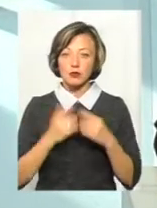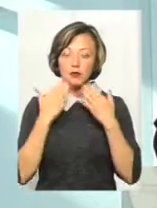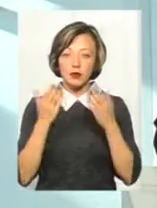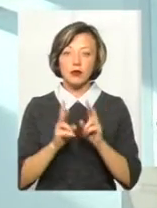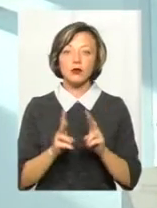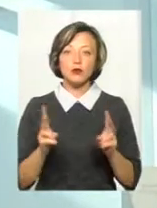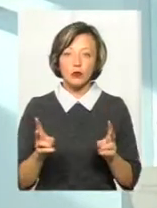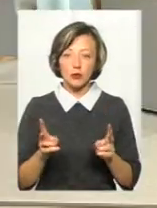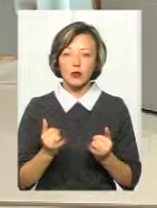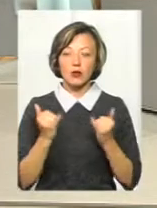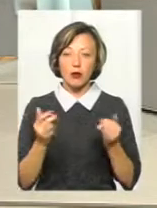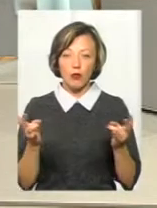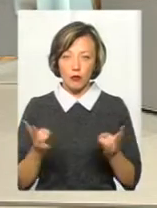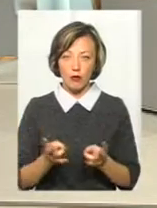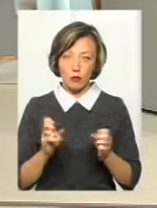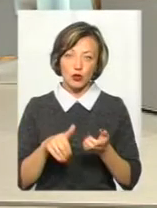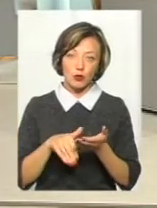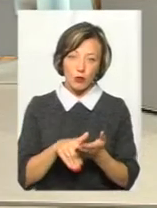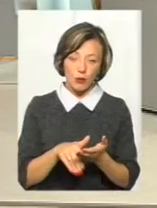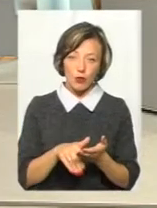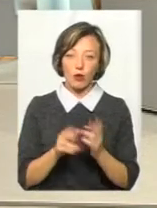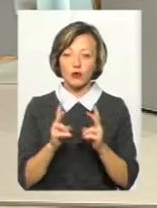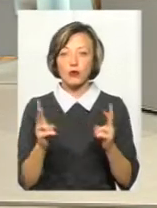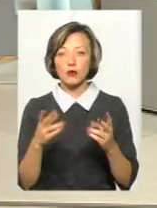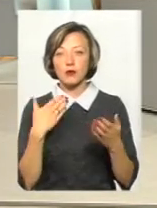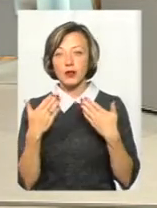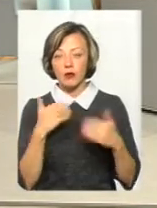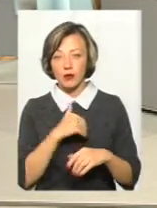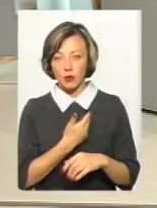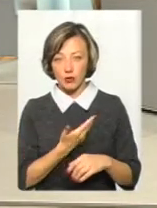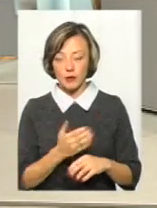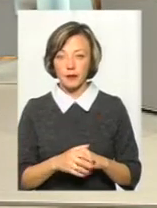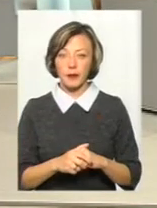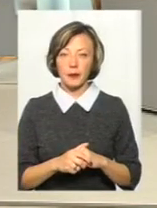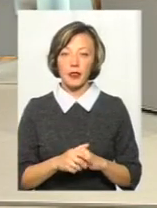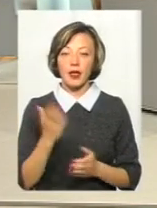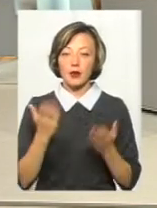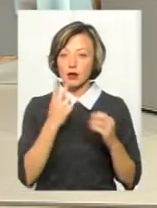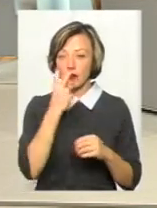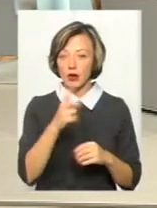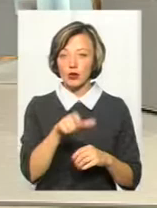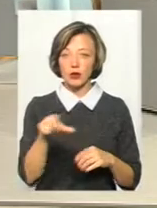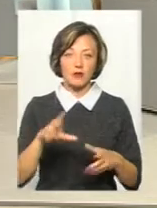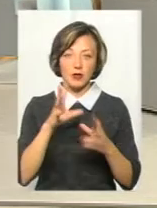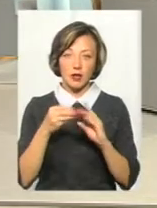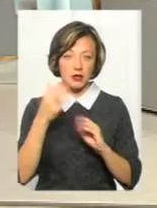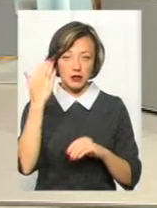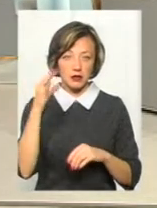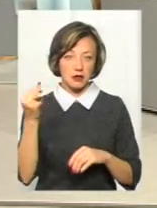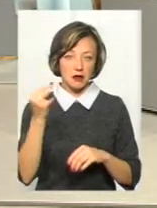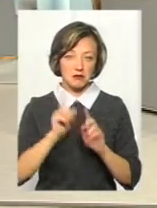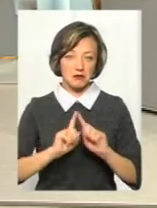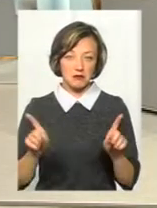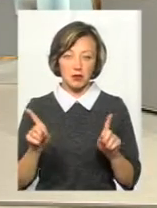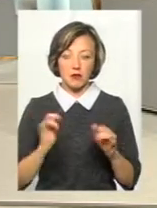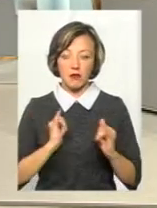хто ви такий, до кого ви прийшли, може, я не допоможу вам, з ким ви хочете поспілкуватись. Ні, якщо бачите, що люди взагалі якісь цікаві